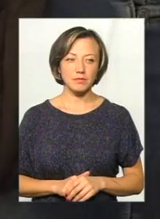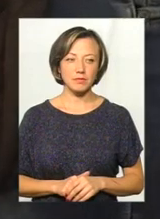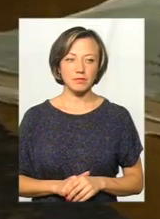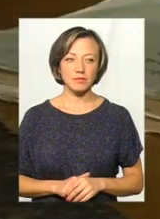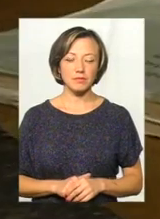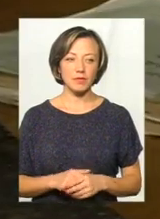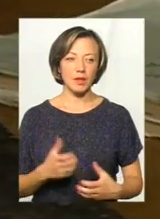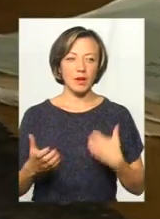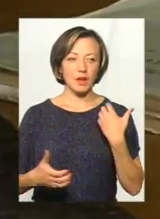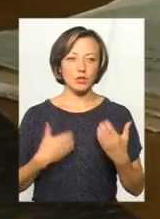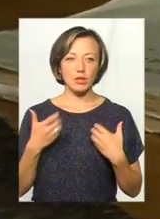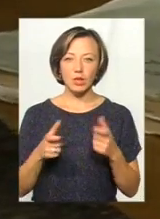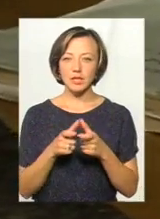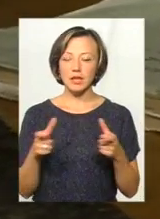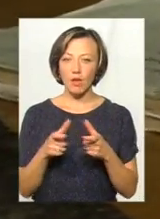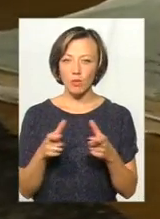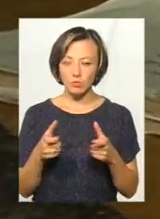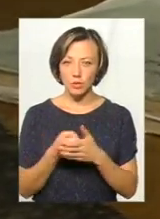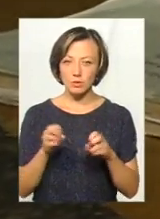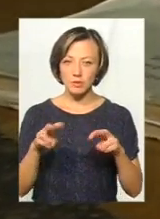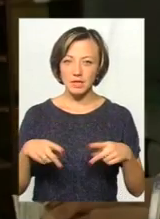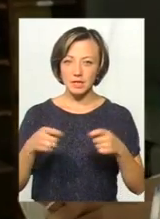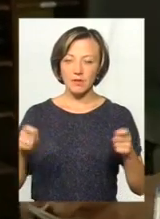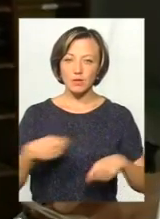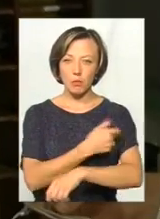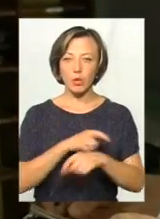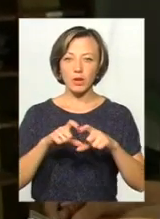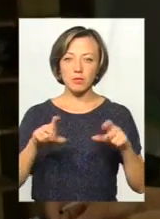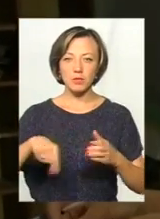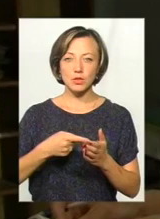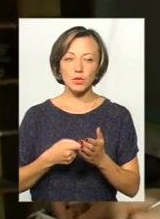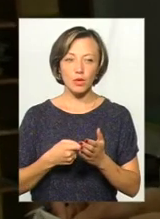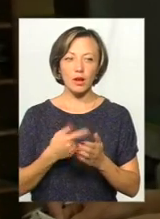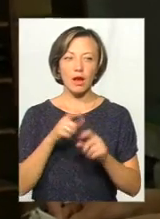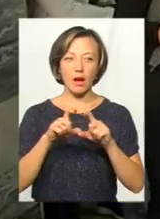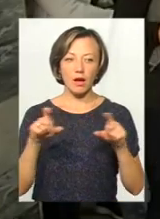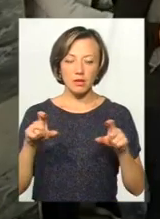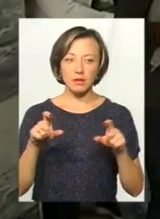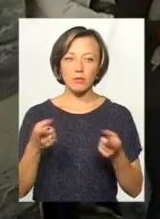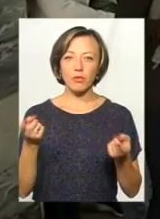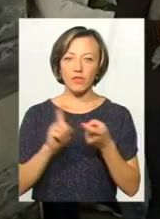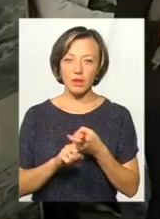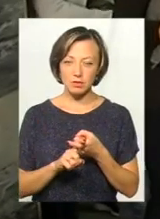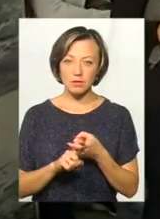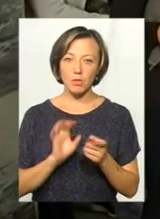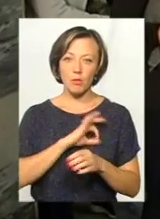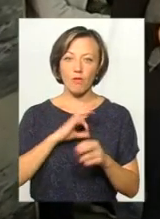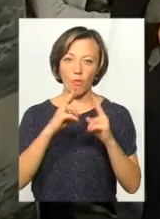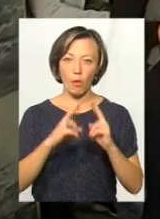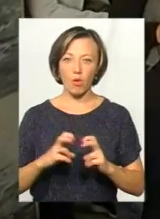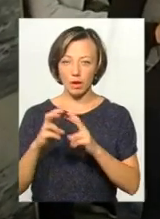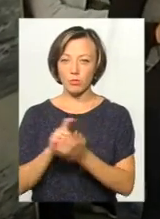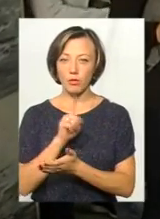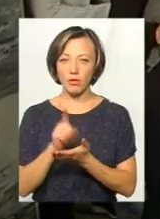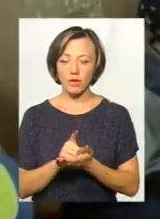Ажіотаж за талонами до спеціалістів. Завідувач поліклініки Хмельницької міської дитячої лікарні пов'язує із профоглядами, які